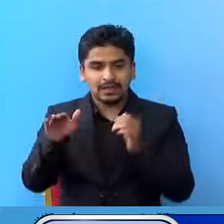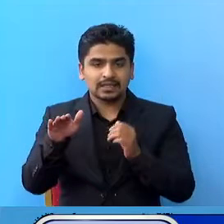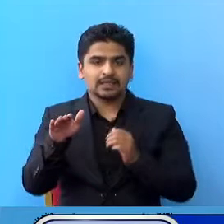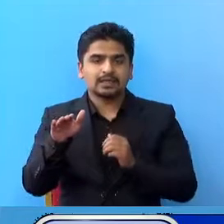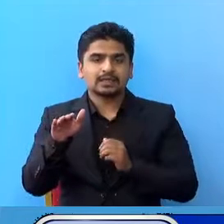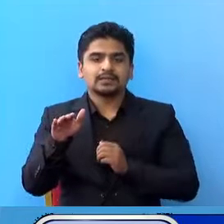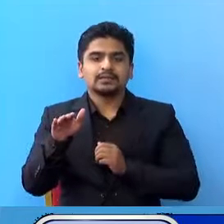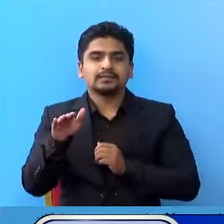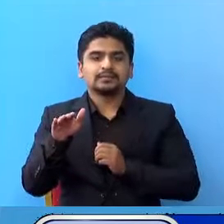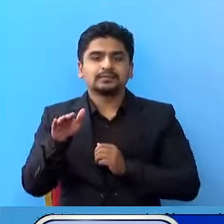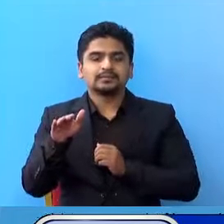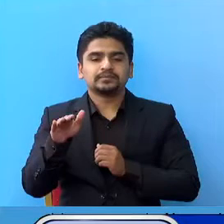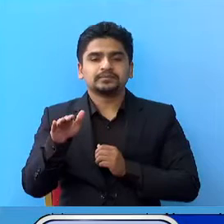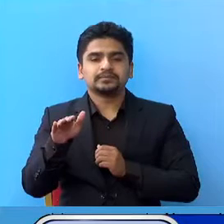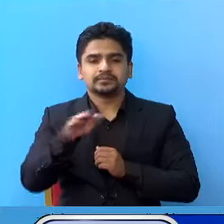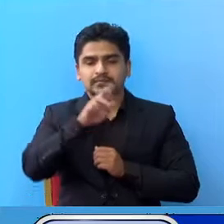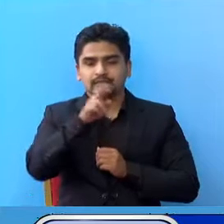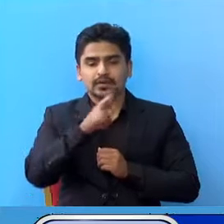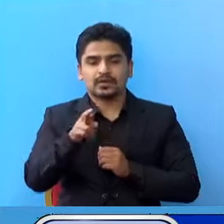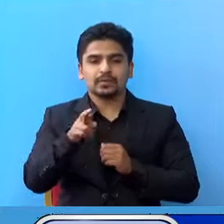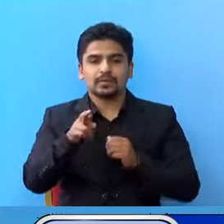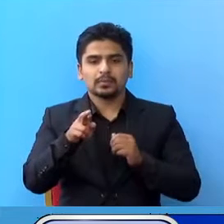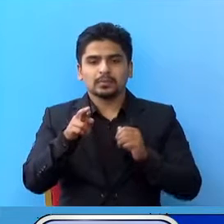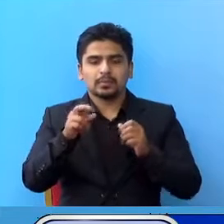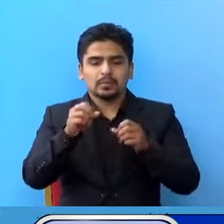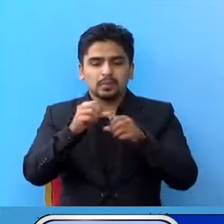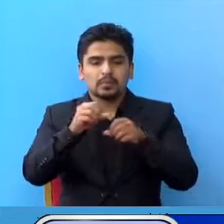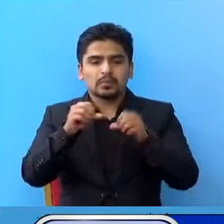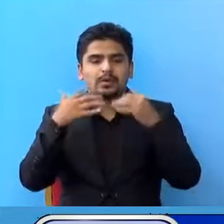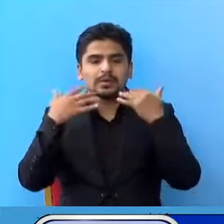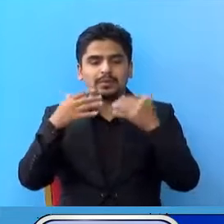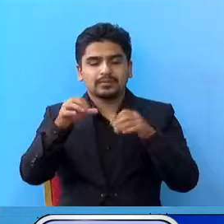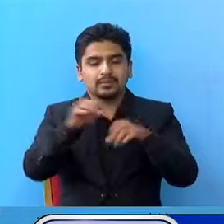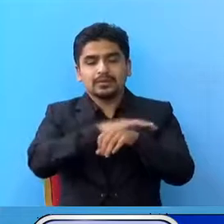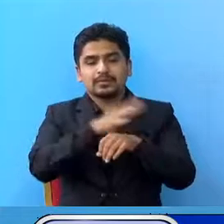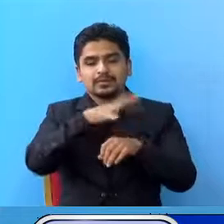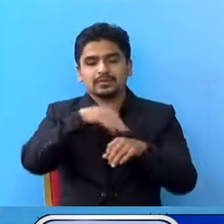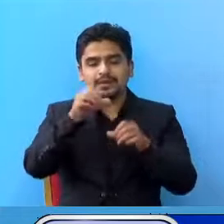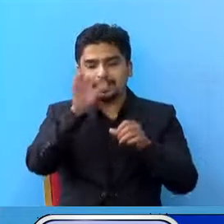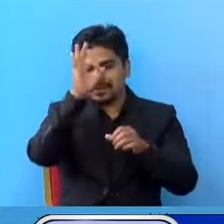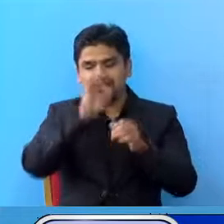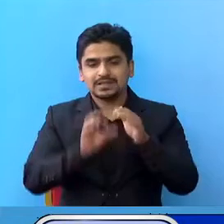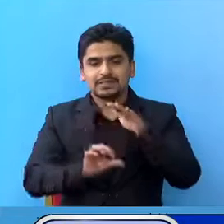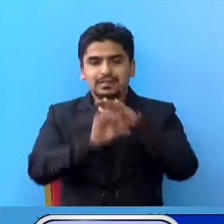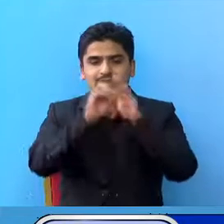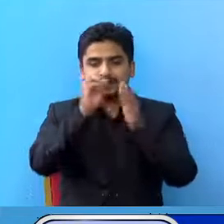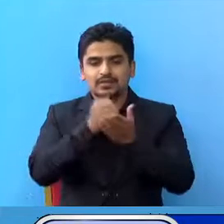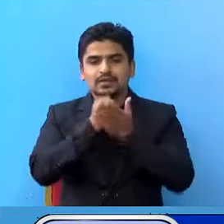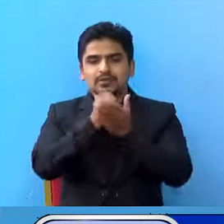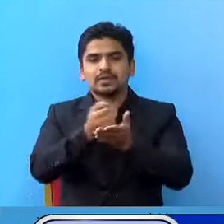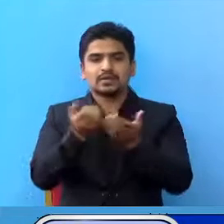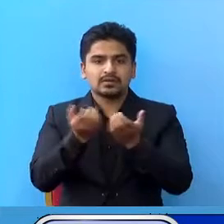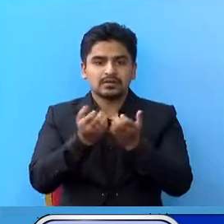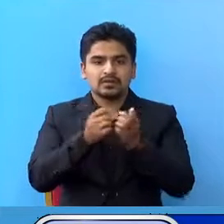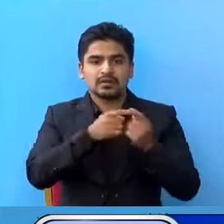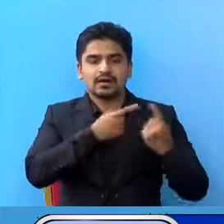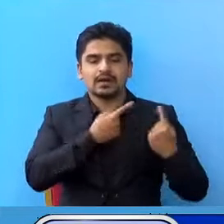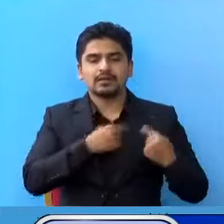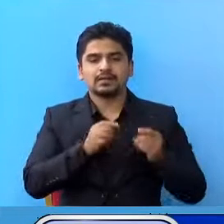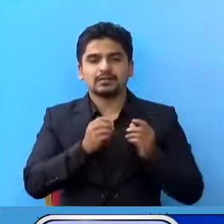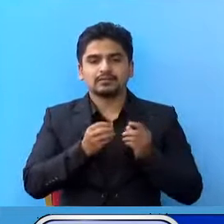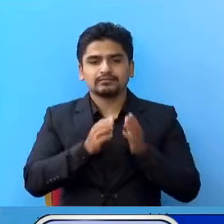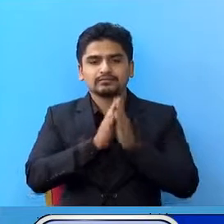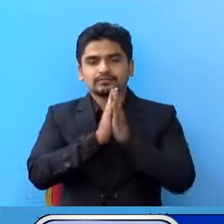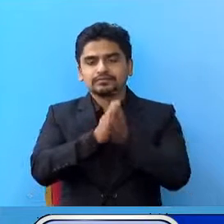और प्रभाविस सबेलाई विशेश प्राथमिक्ता दी स्वाहता प्रदान गर्न हार्दिक